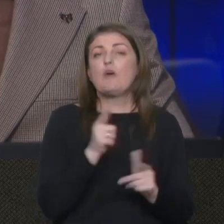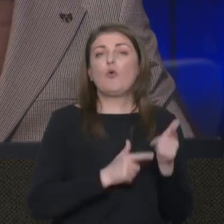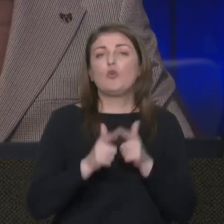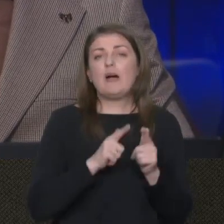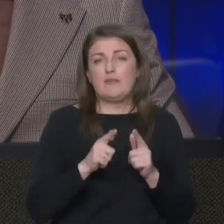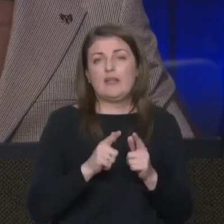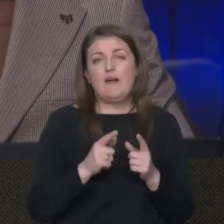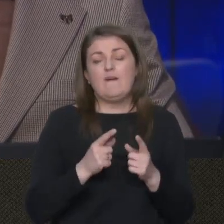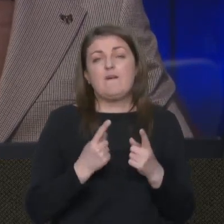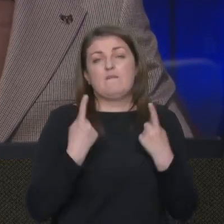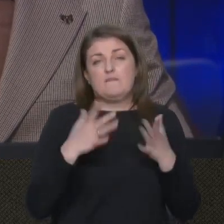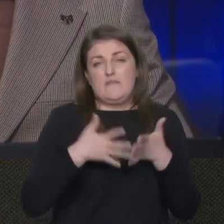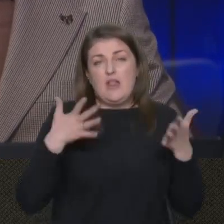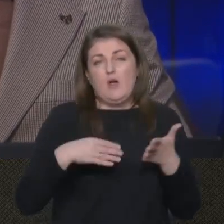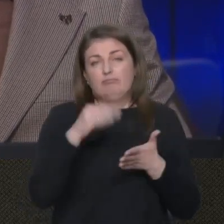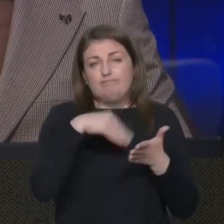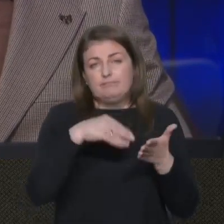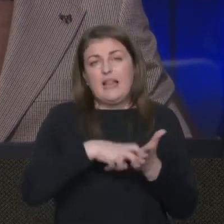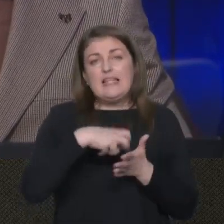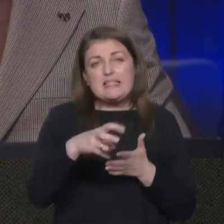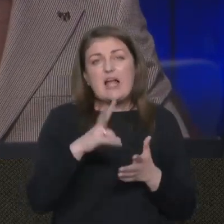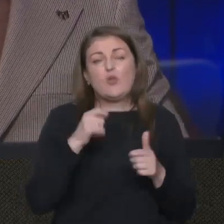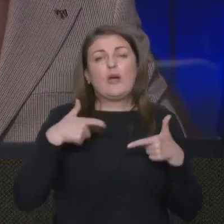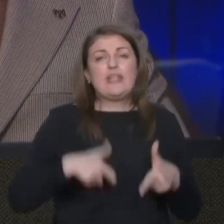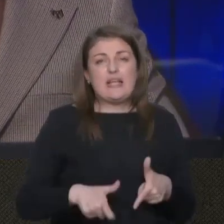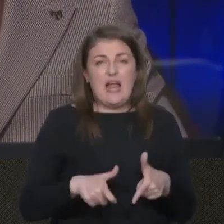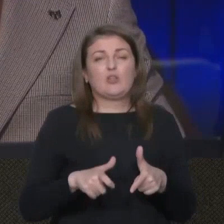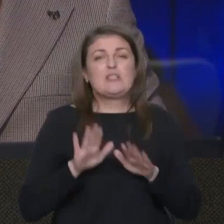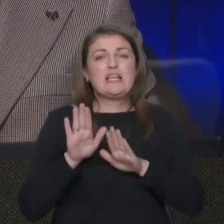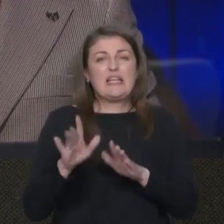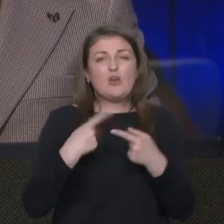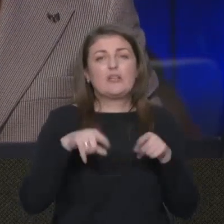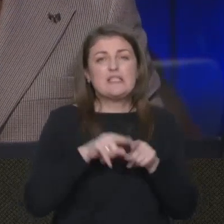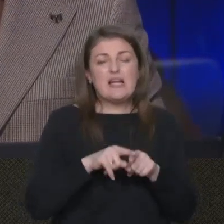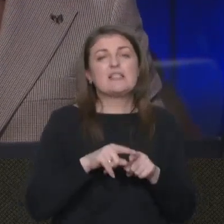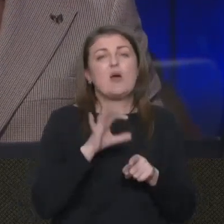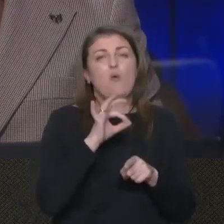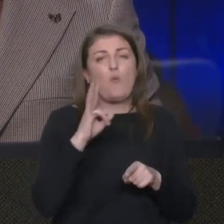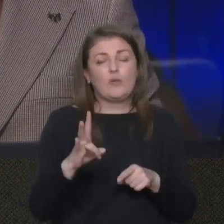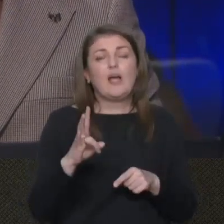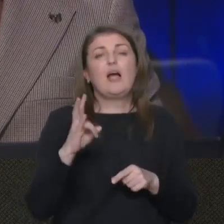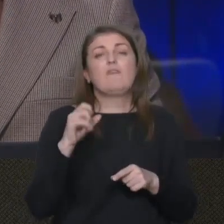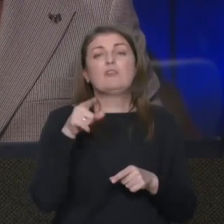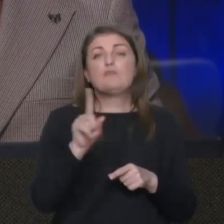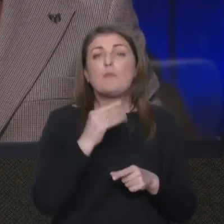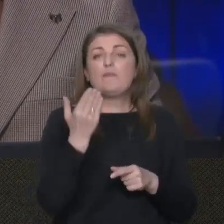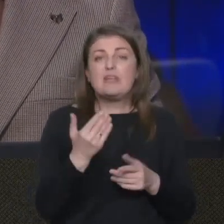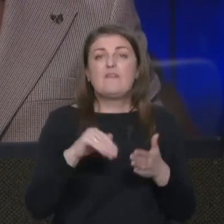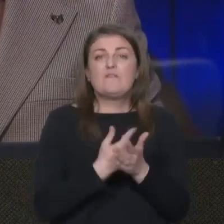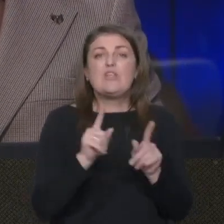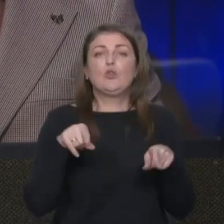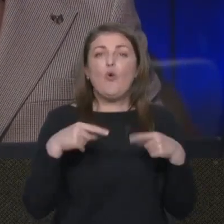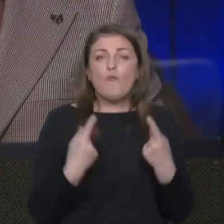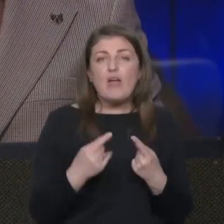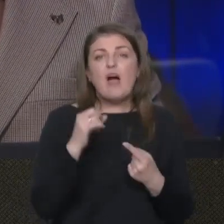великого листа до Генерального секретаря ООН з тим, щоб він відновив